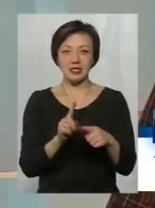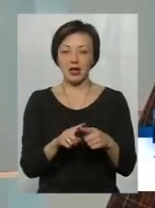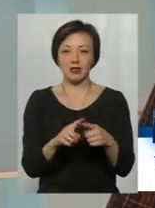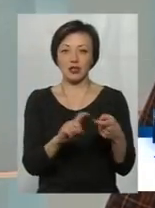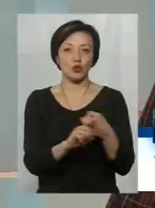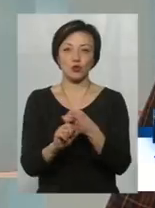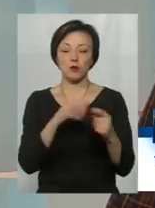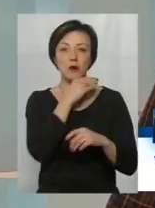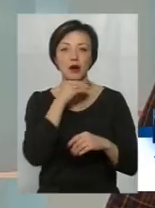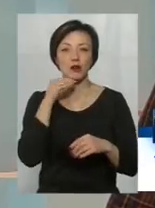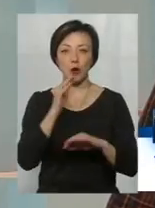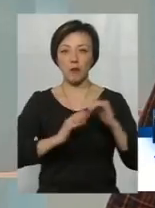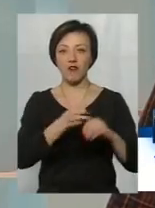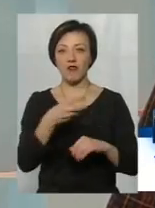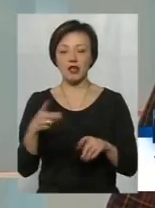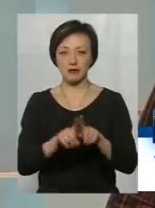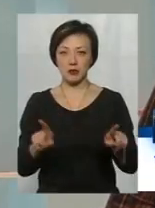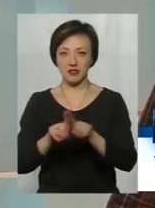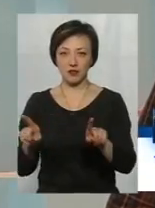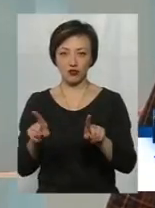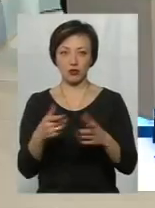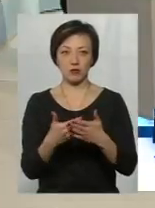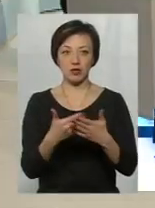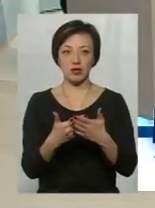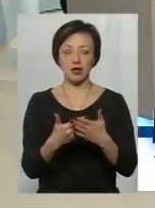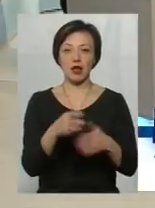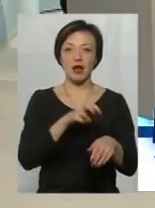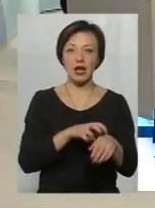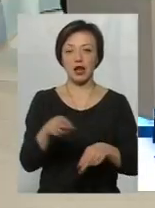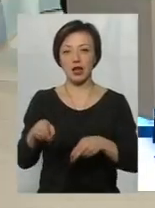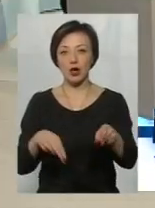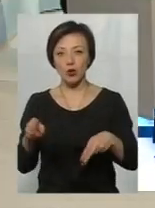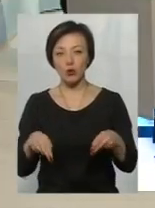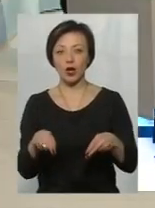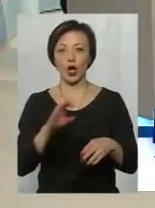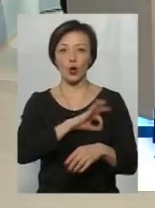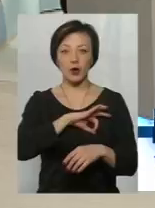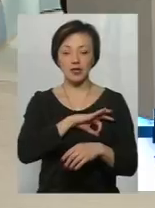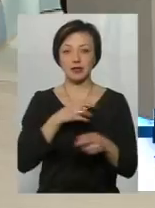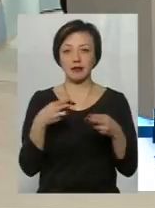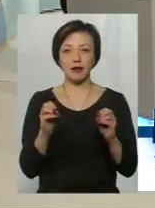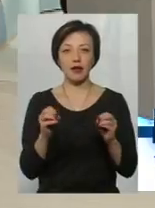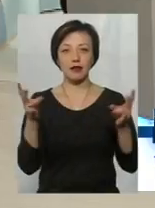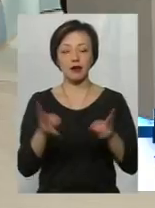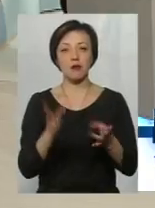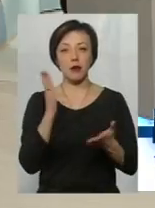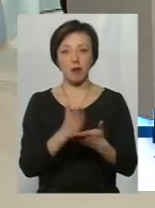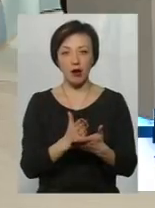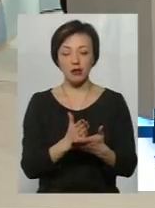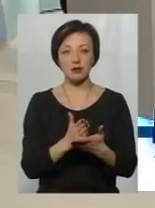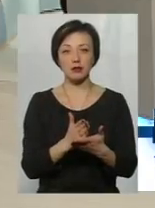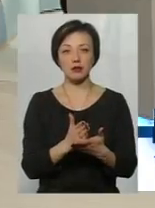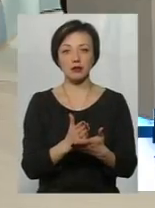стосується багатьох професій спеціфічних, таких як, знову таки, лікарі, хірурги, юристи, де треба мати за